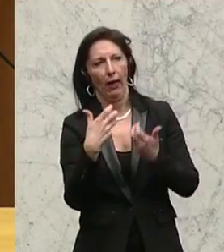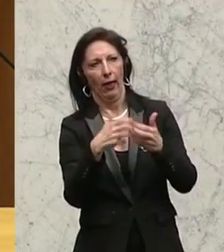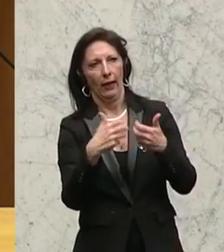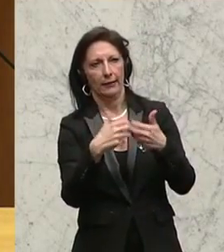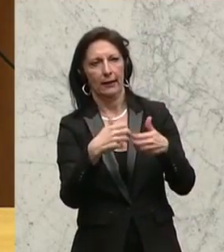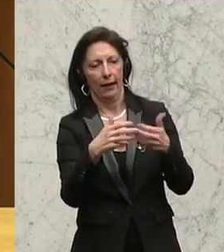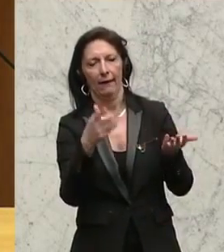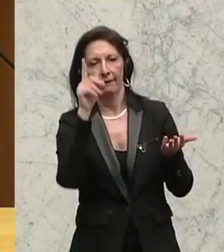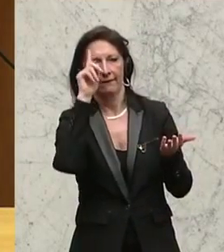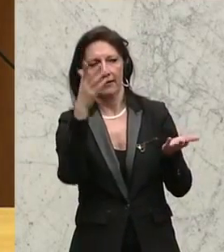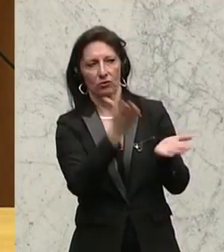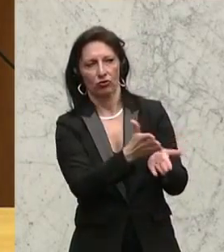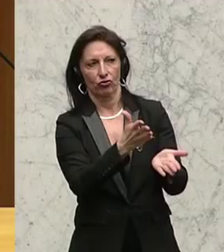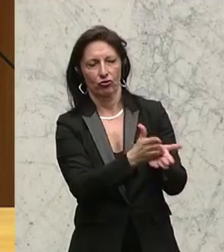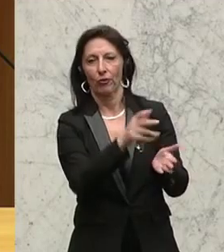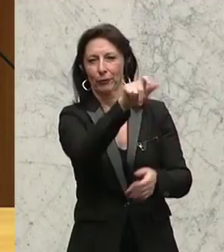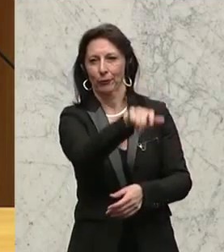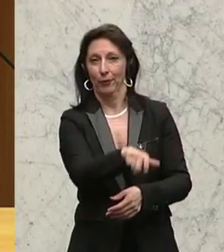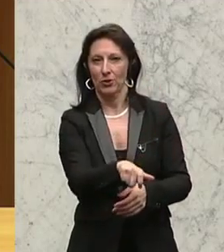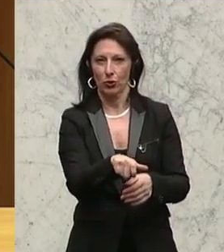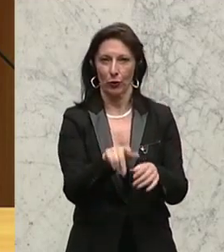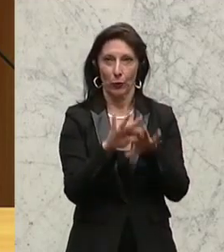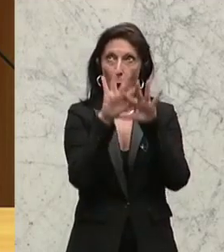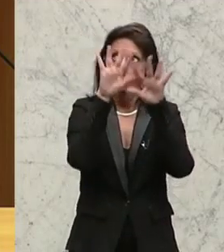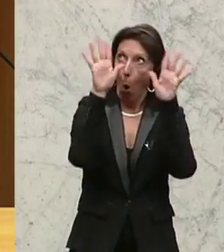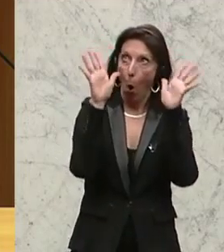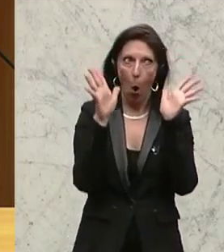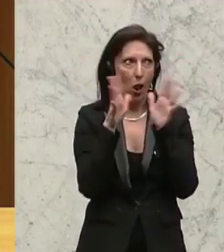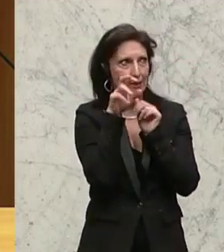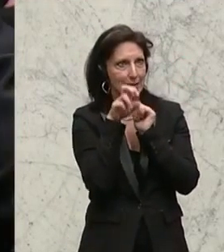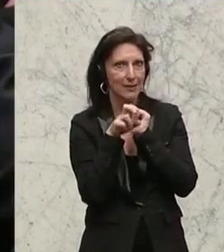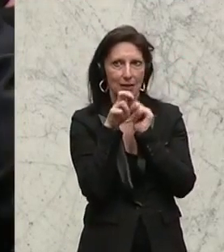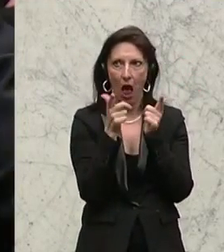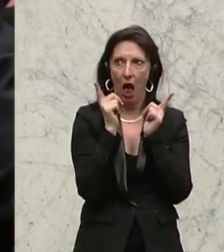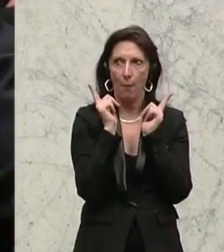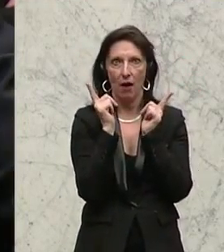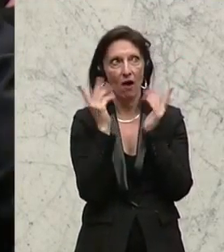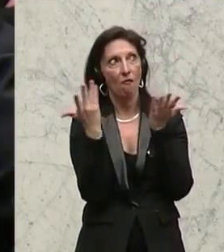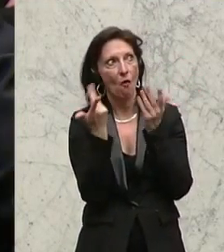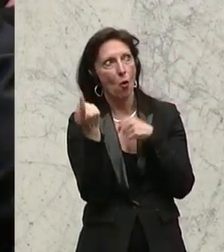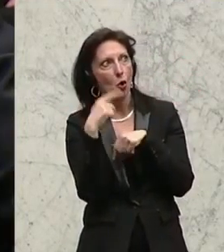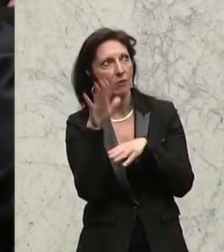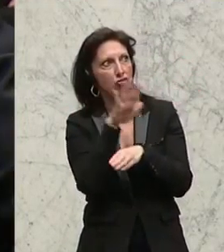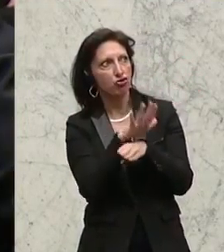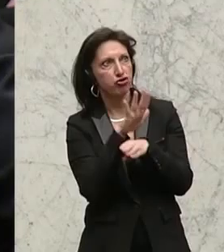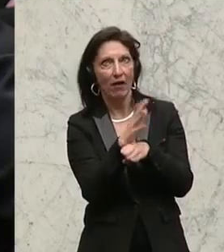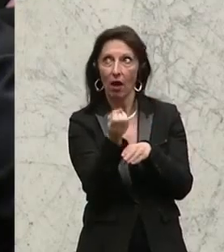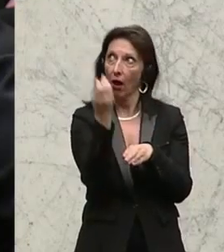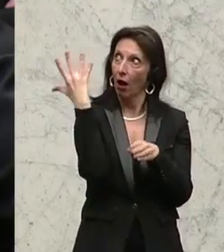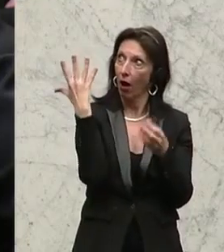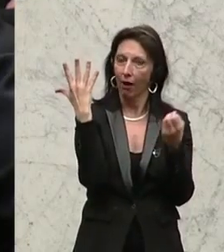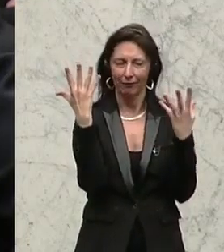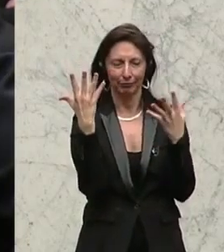seiner Höhle und wartet, welche Schatten an die Wand geworfen werden. Ich will damit das Team Stronach natürlich nicht als